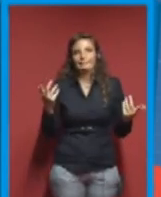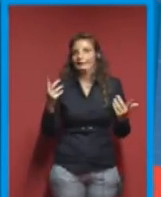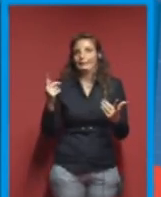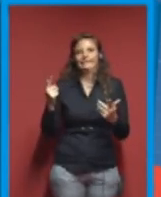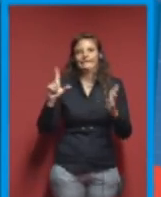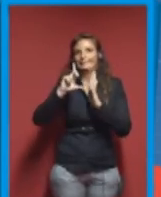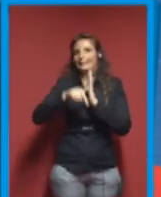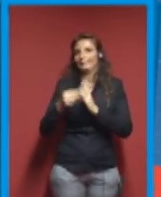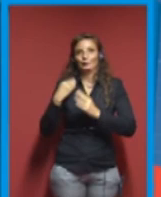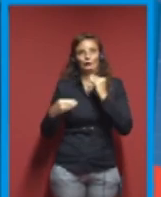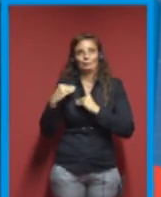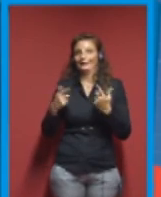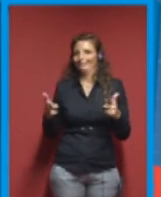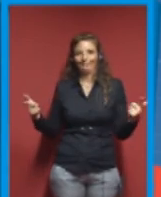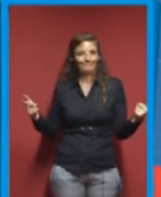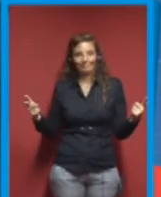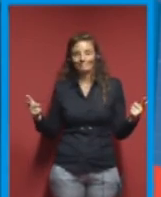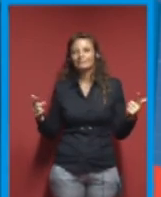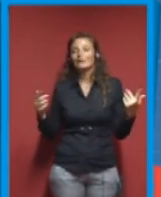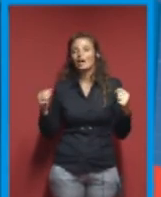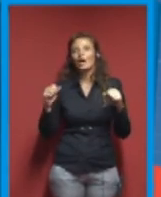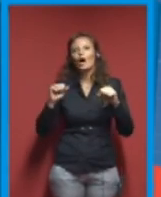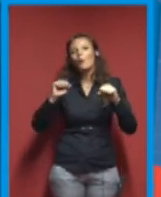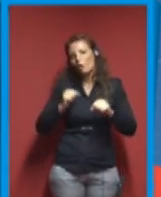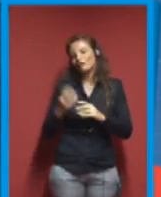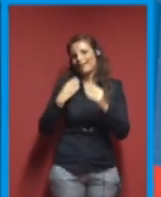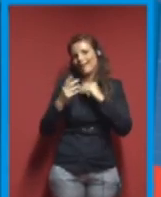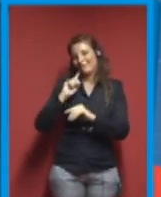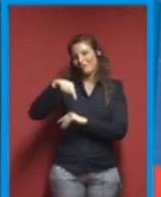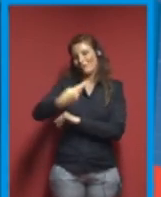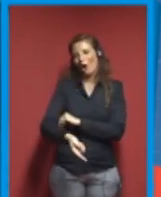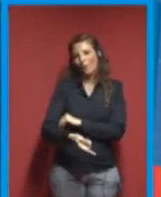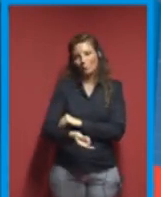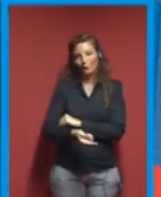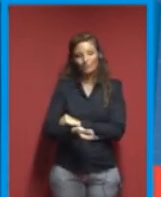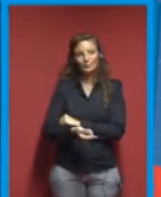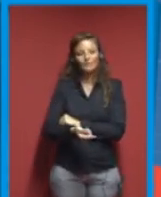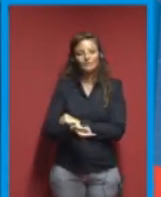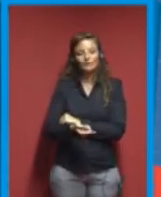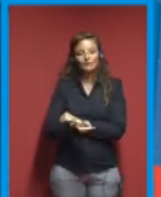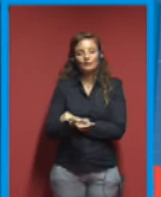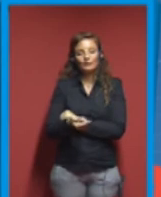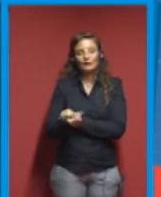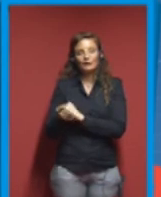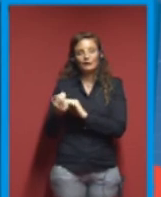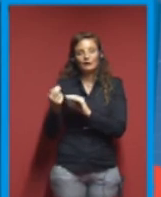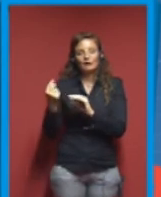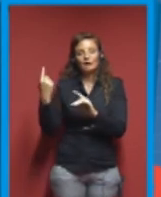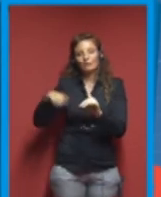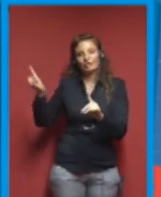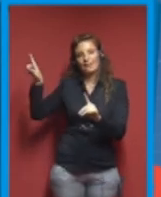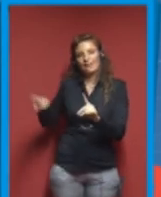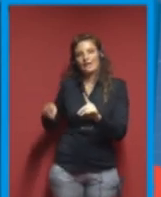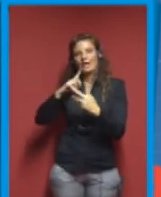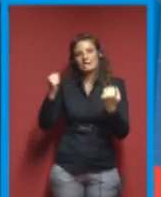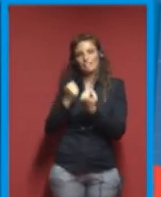domande, però potete pormele dopo. Questi sono i nostri sponsor.